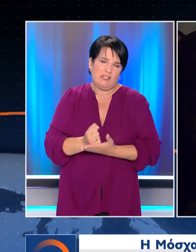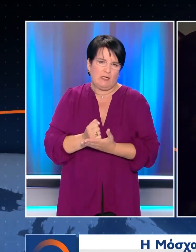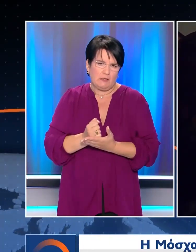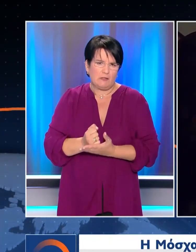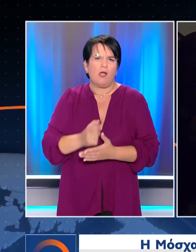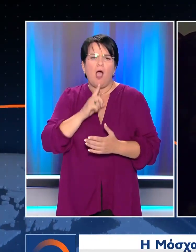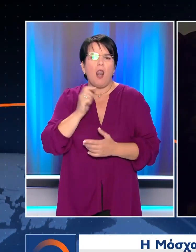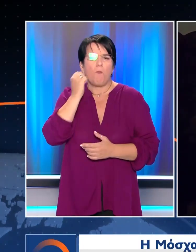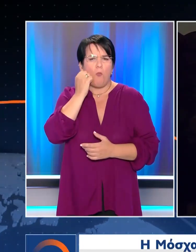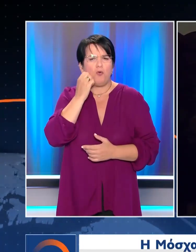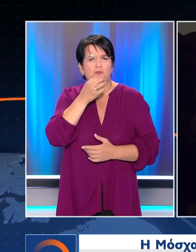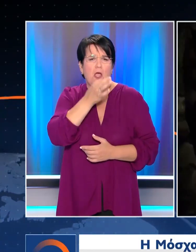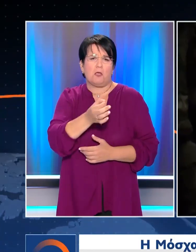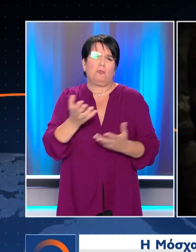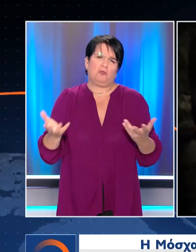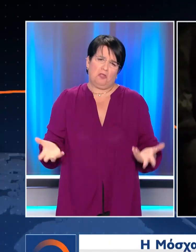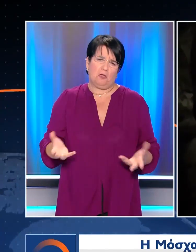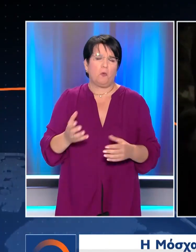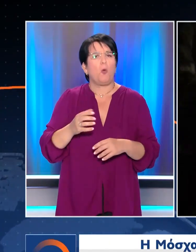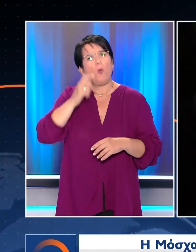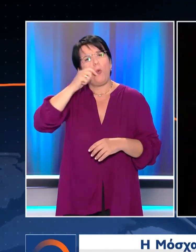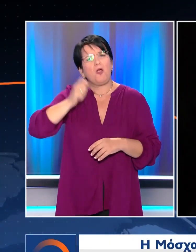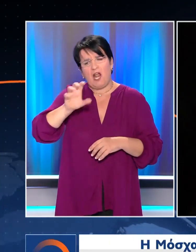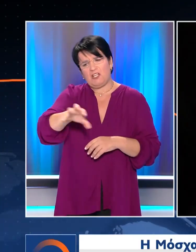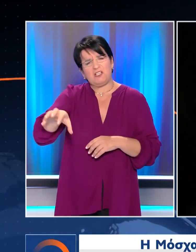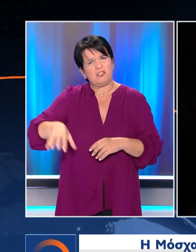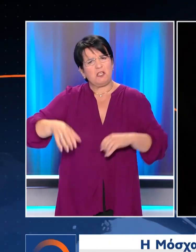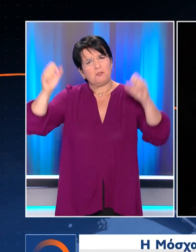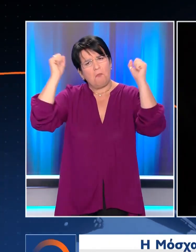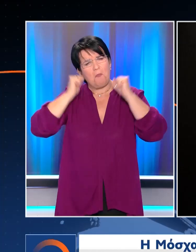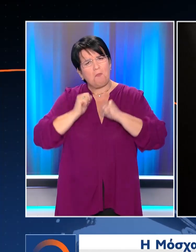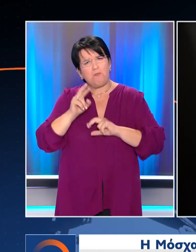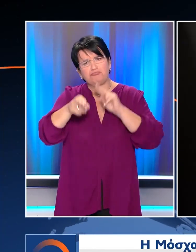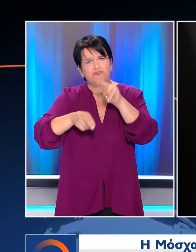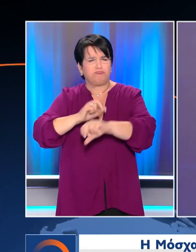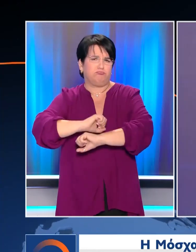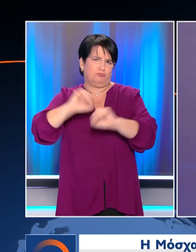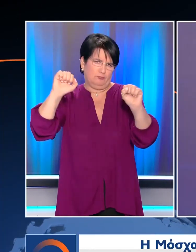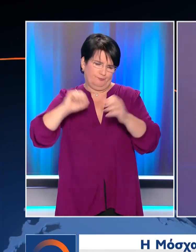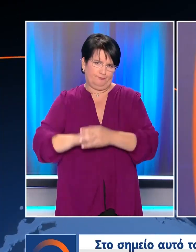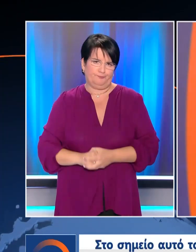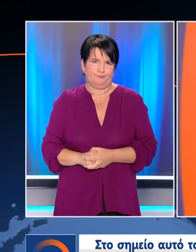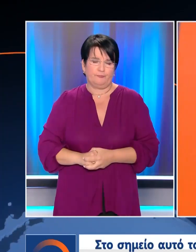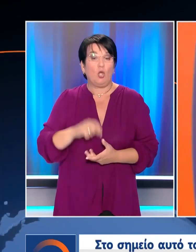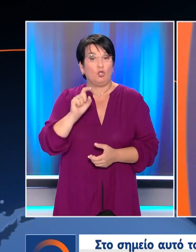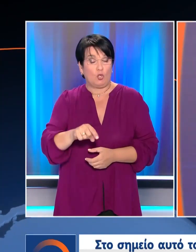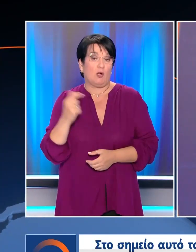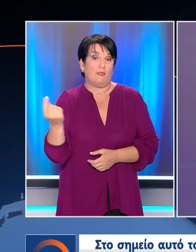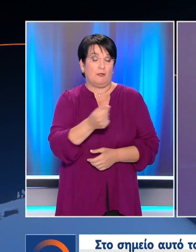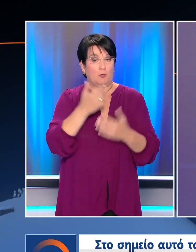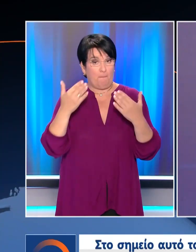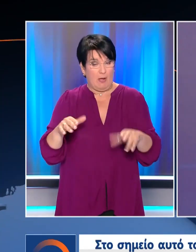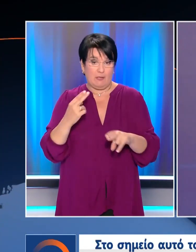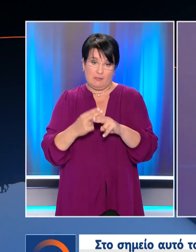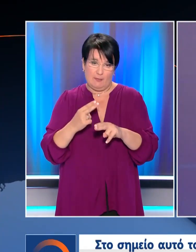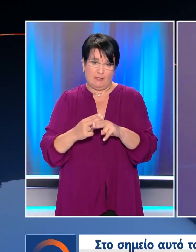Μόσχα από την πλευρά της Ισχυρίζεται ότι πλήττει Ουκρανικές θέσεις στην περιοχή Στο σημείο αυτό το δελτίο μας